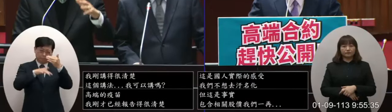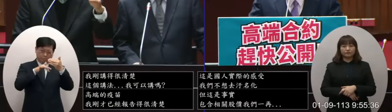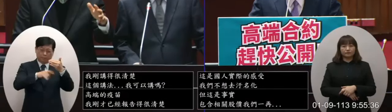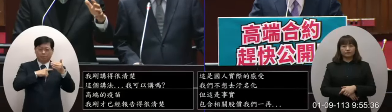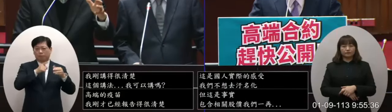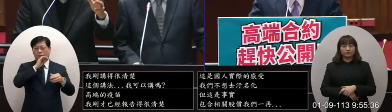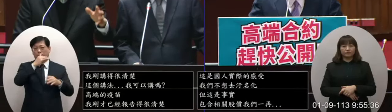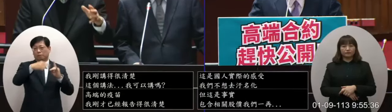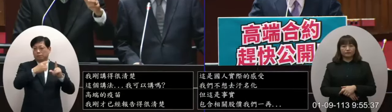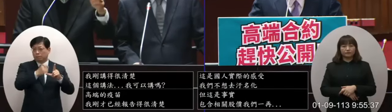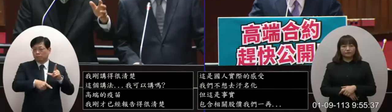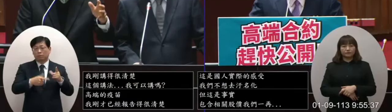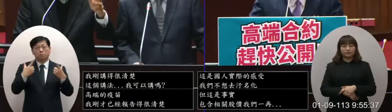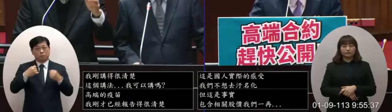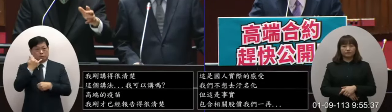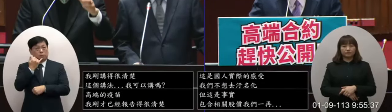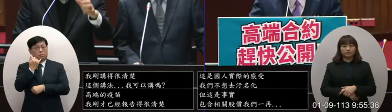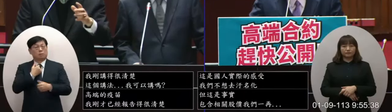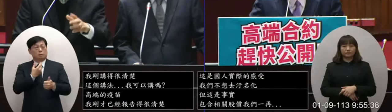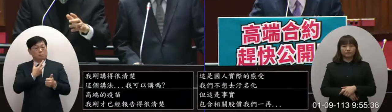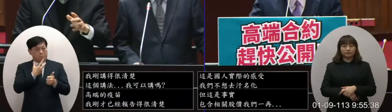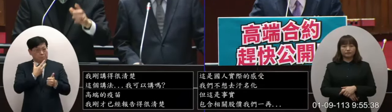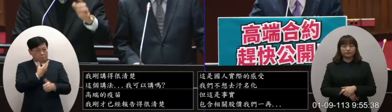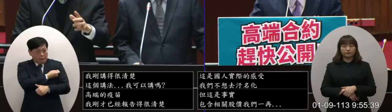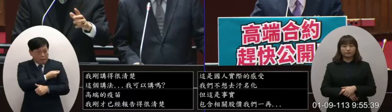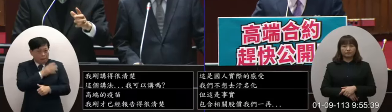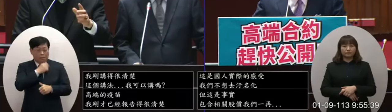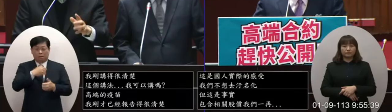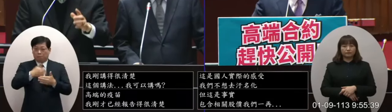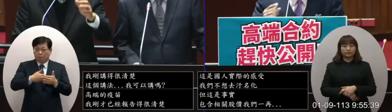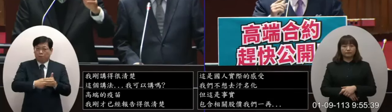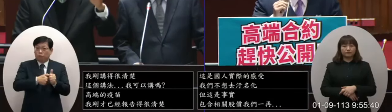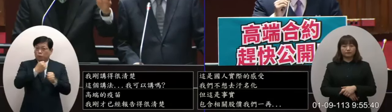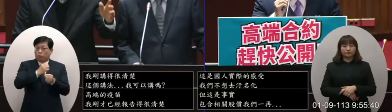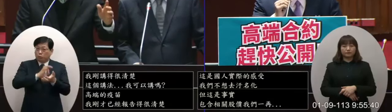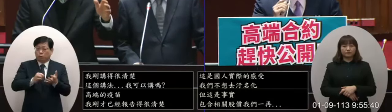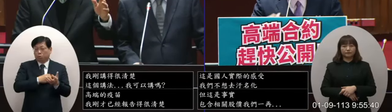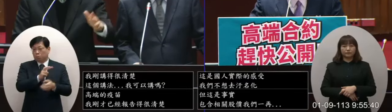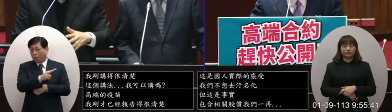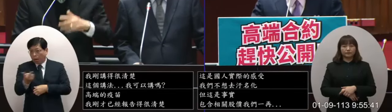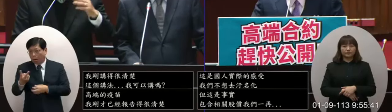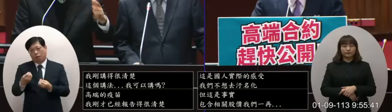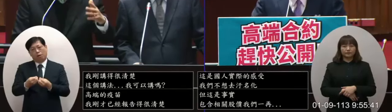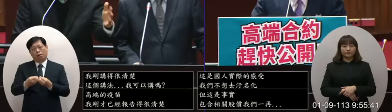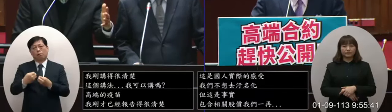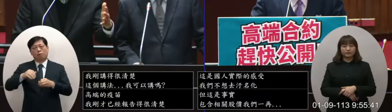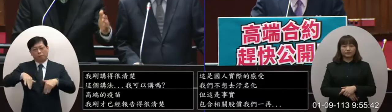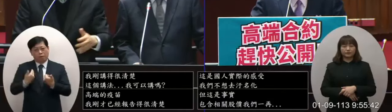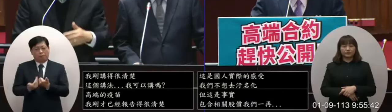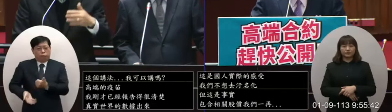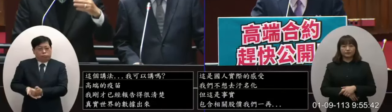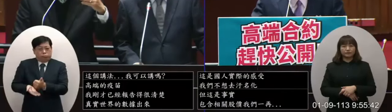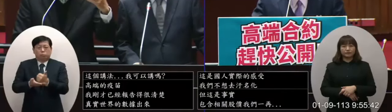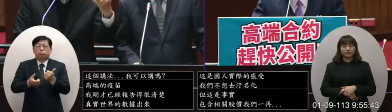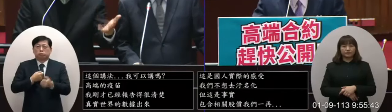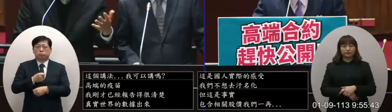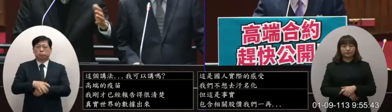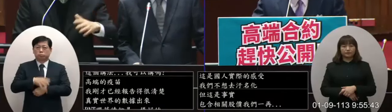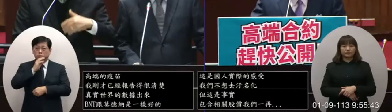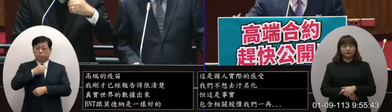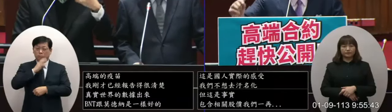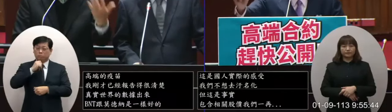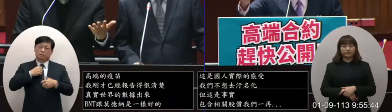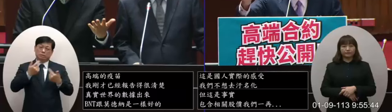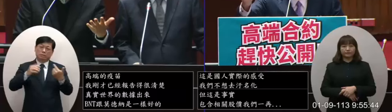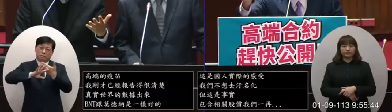端讓很多可以打高端減少副作用的人沒有然後呢偏偏來鼓鼓勵說要打科